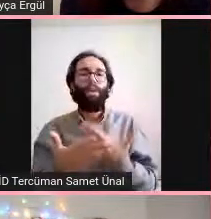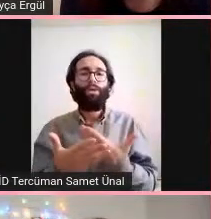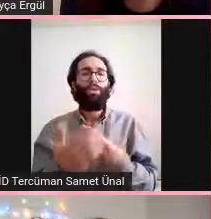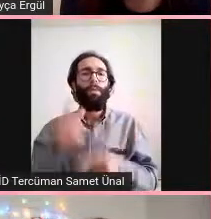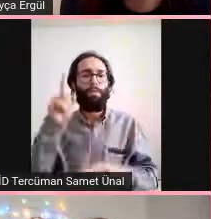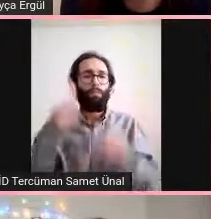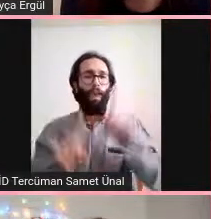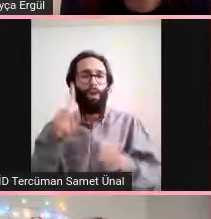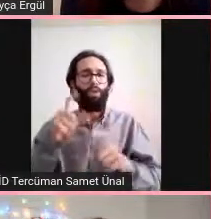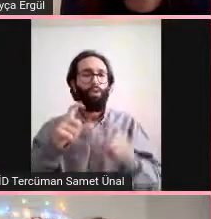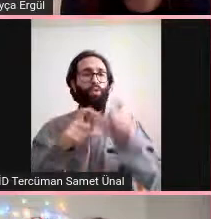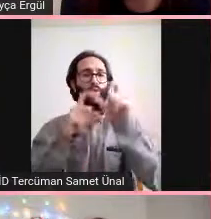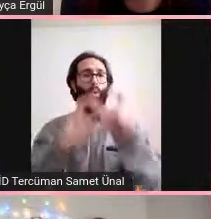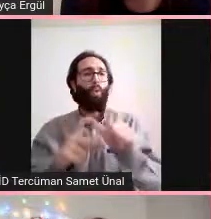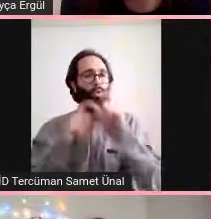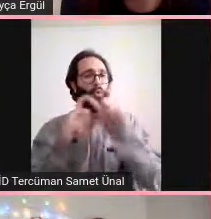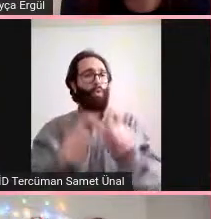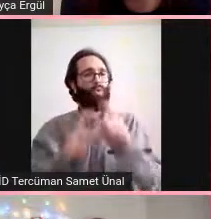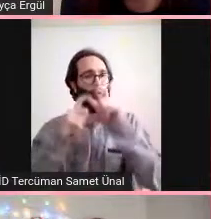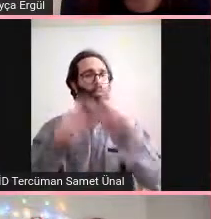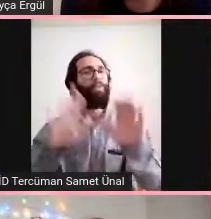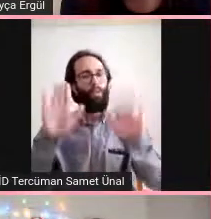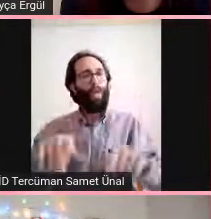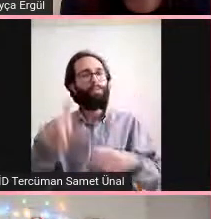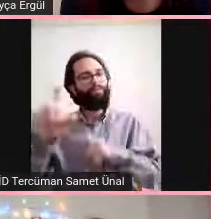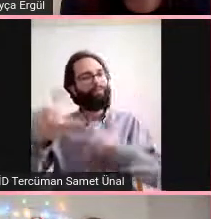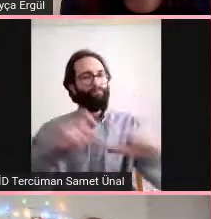sorayım size yanıtlayalım beraber.